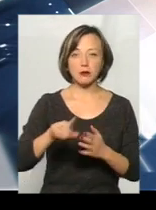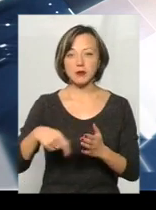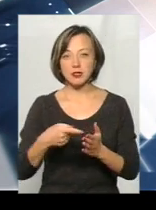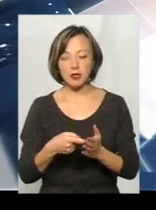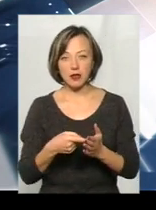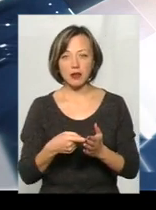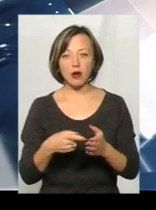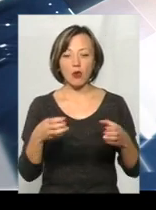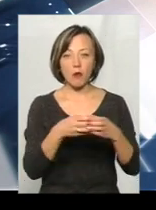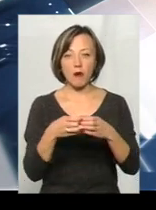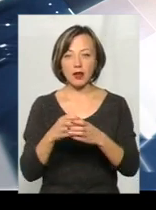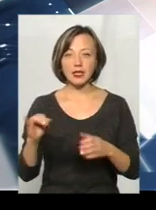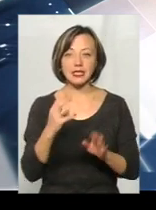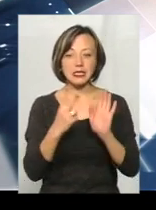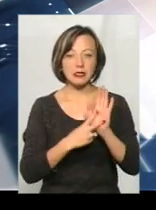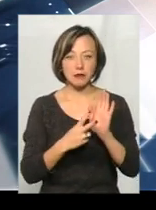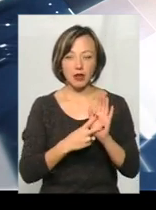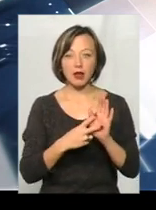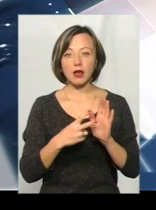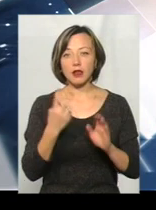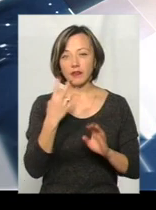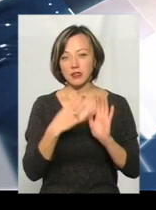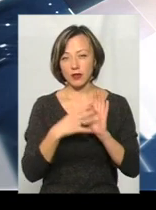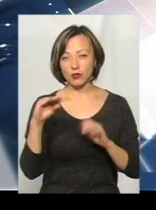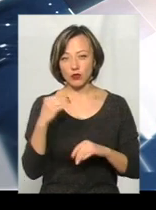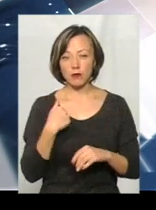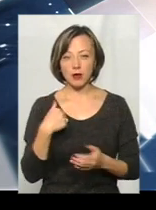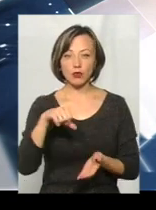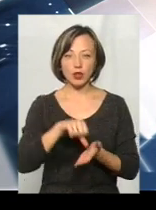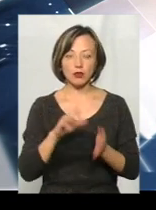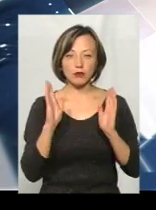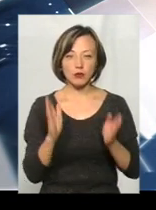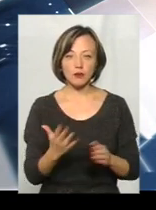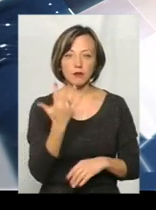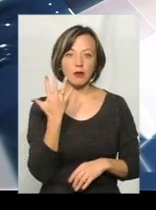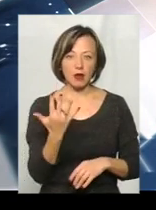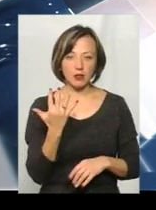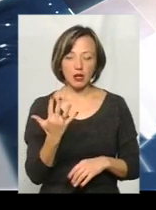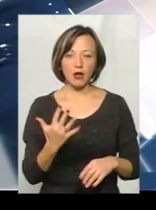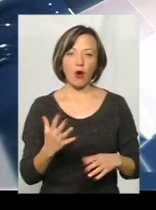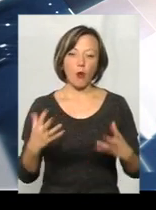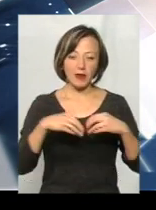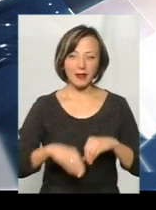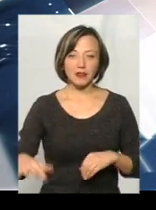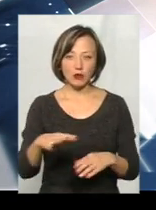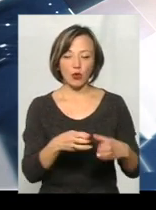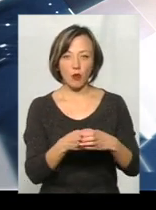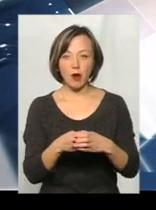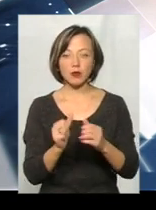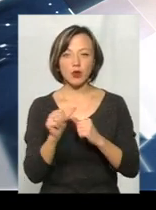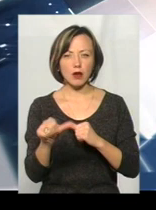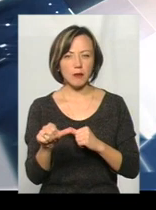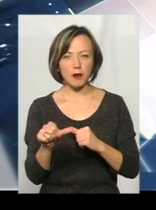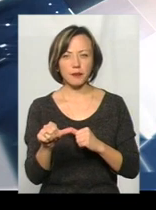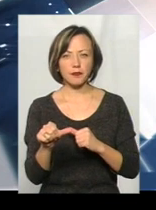територіальних громад, із семи, які йдуть на вибори 29 жовтня, ми приймаємо участь у п'яти об'єднаних територіальних громад. Зокрема,